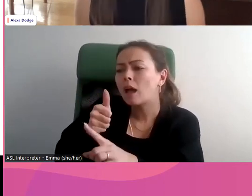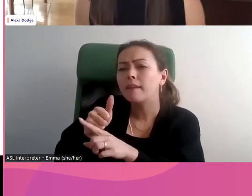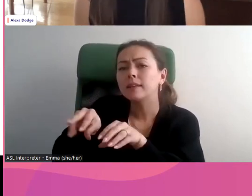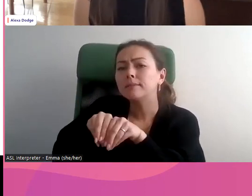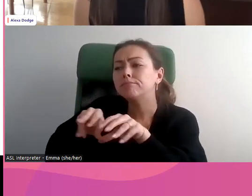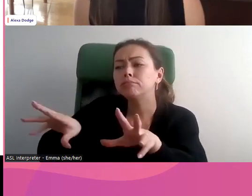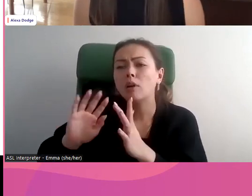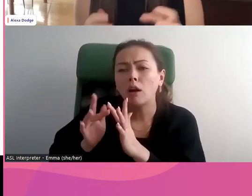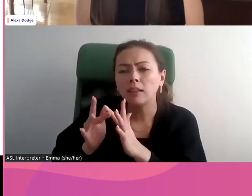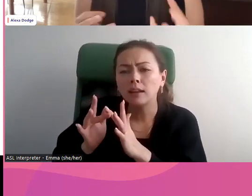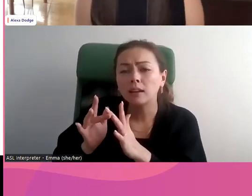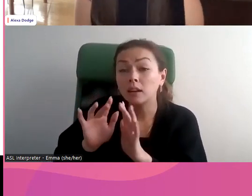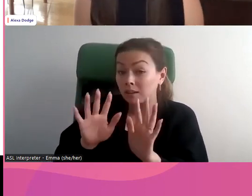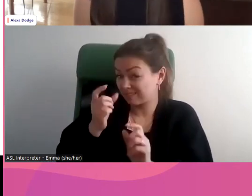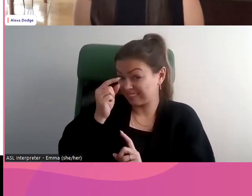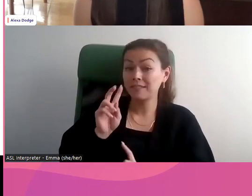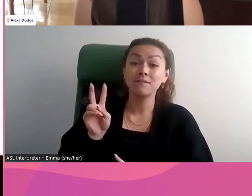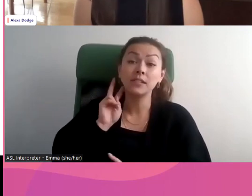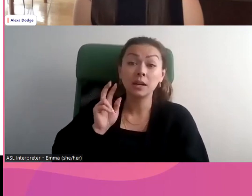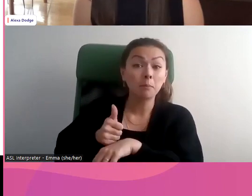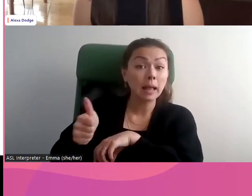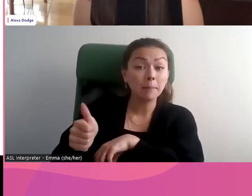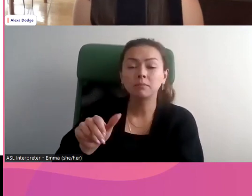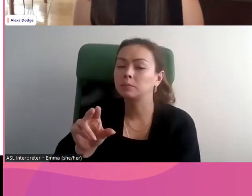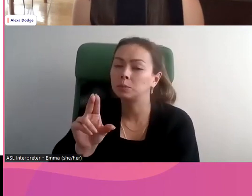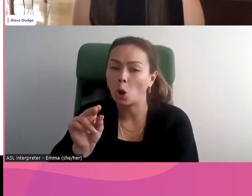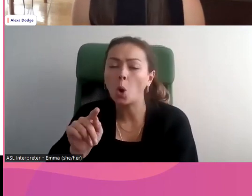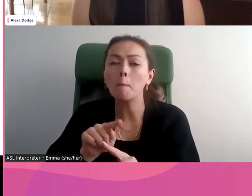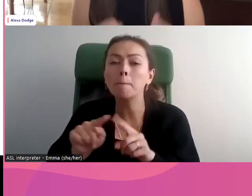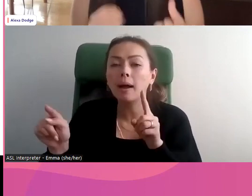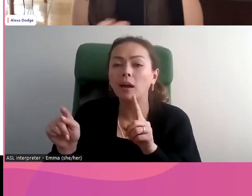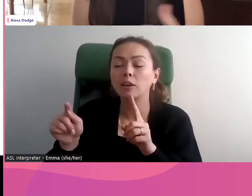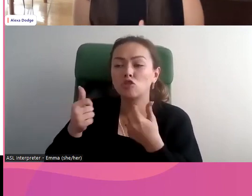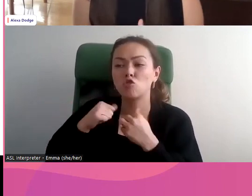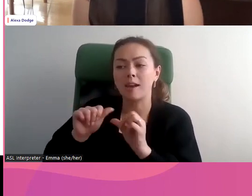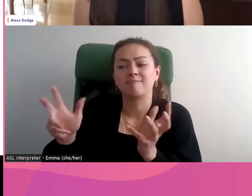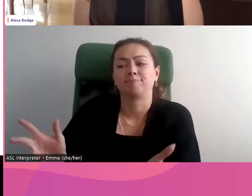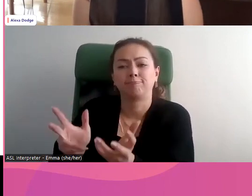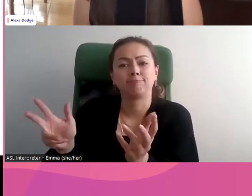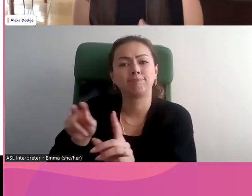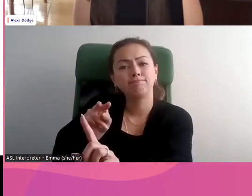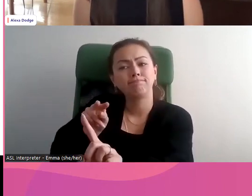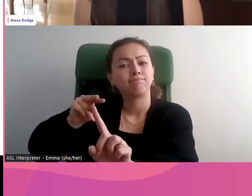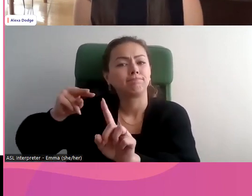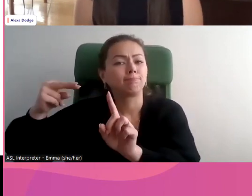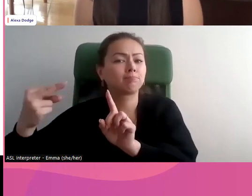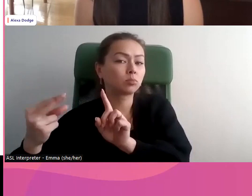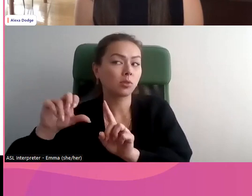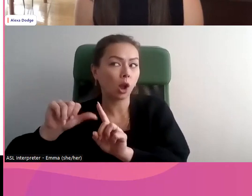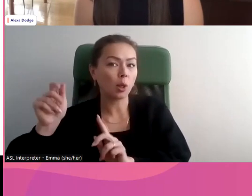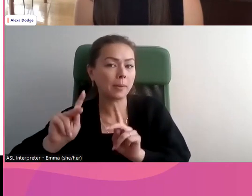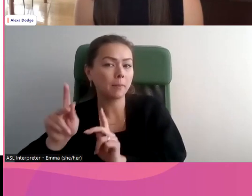Et ce n'est pas une façon de blâmer la victime, mais plutôt de penser à la raison pour laquelle les gens feraient une